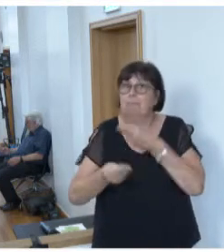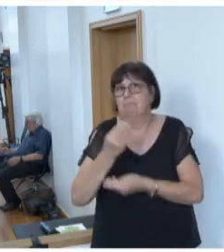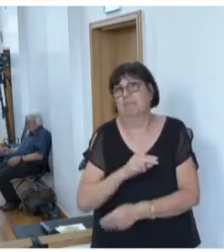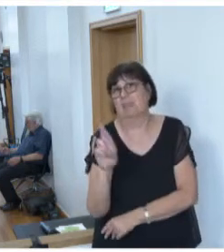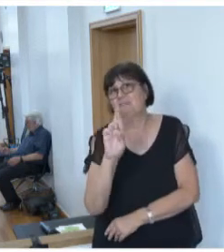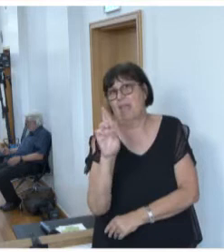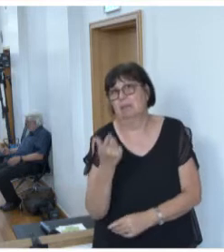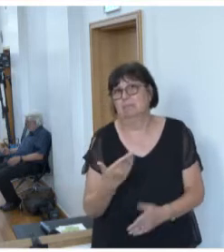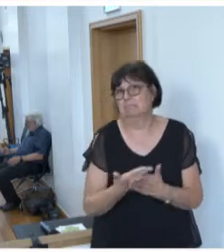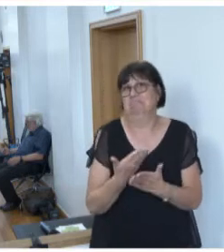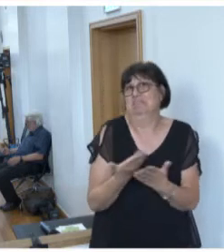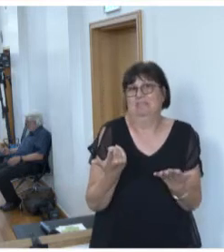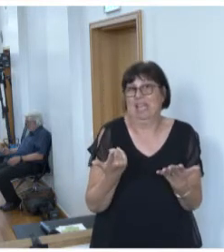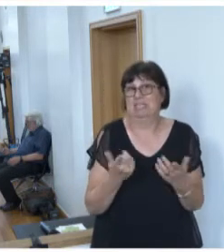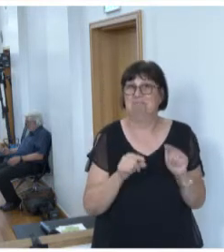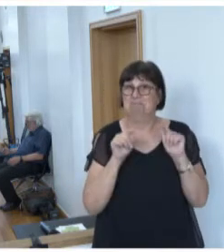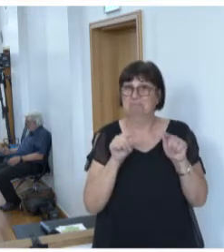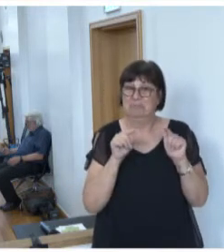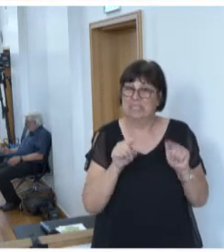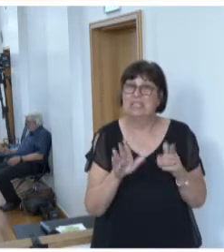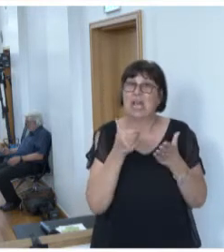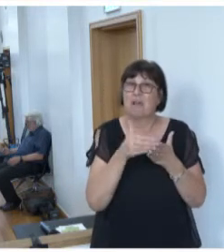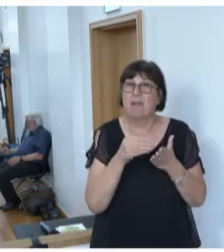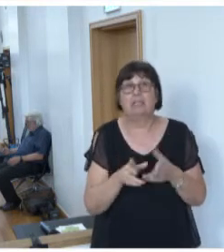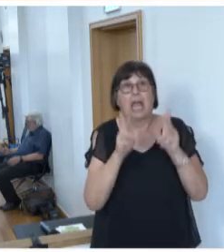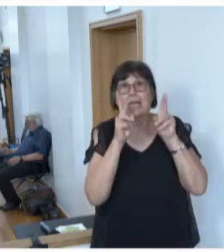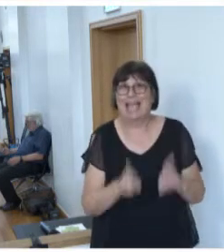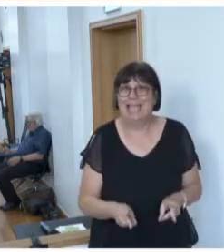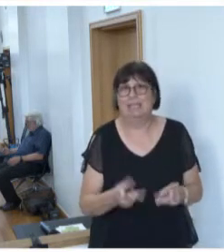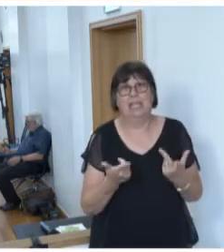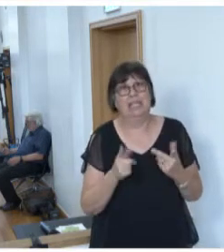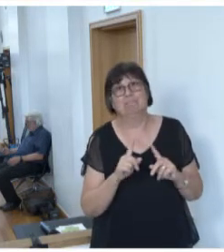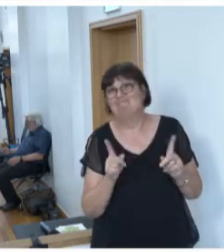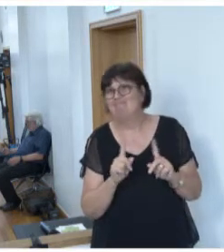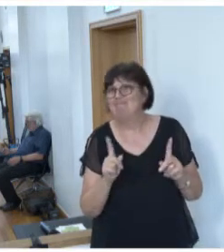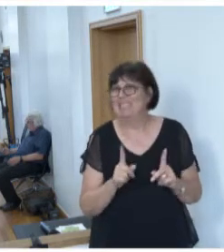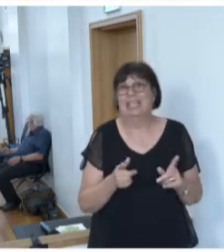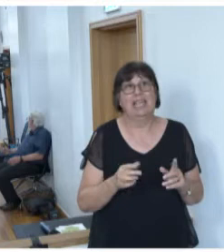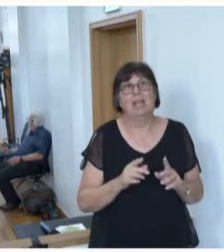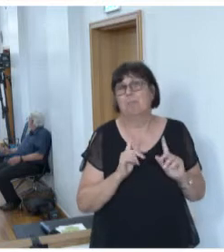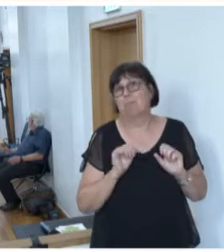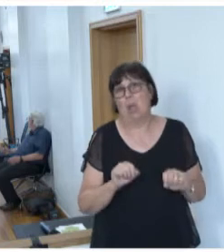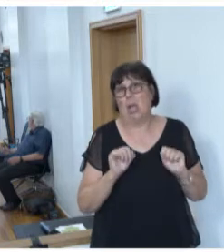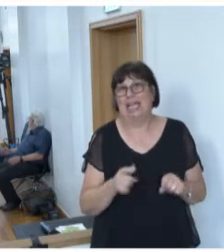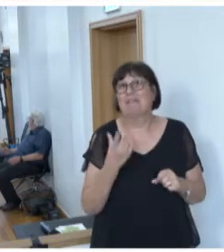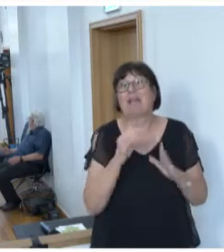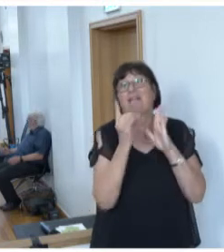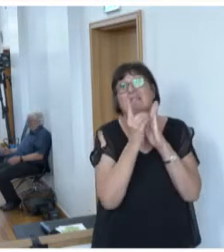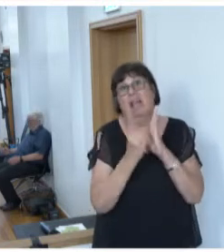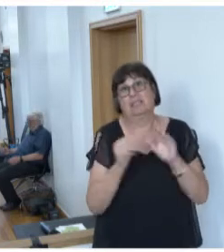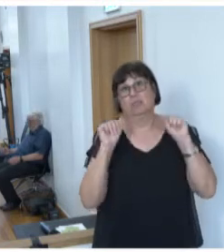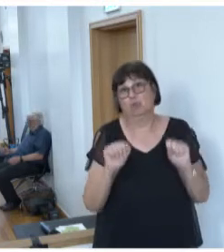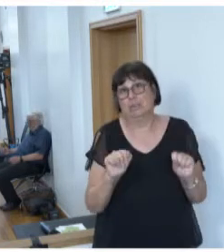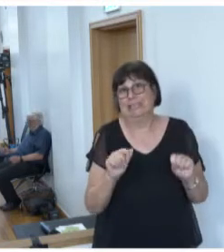realisieren. Das stellt eine weitere rechtliche Hürde und vor allem eine große Datenschutzproblematik dar, die von